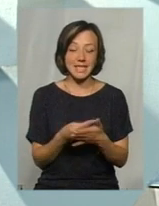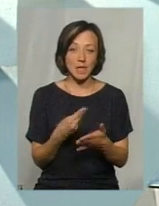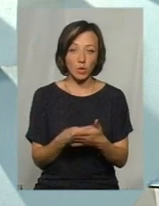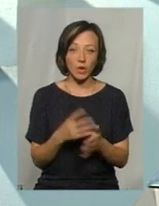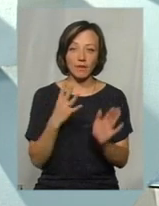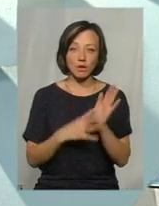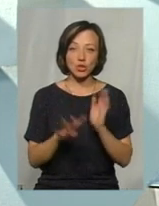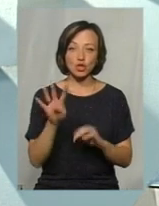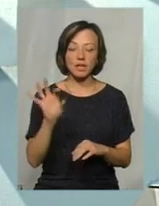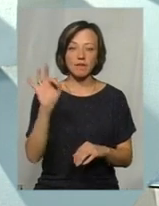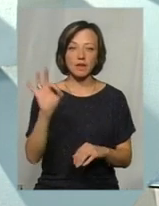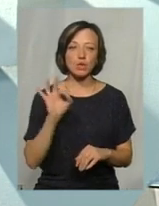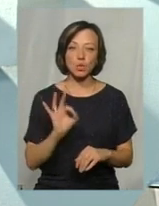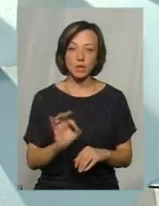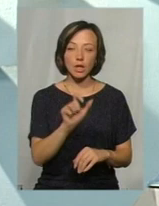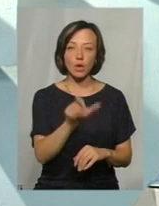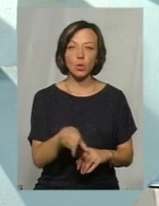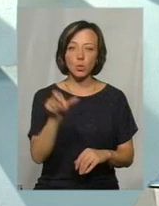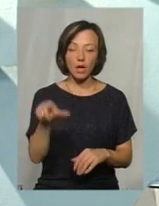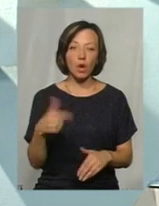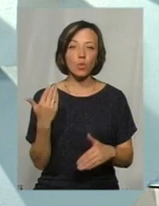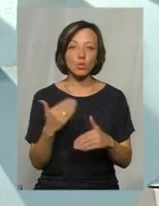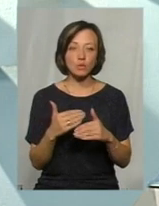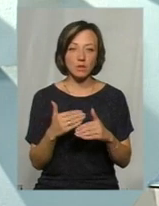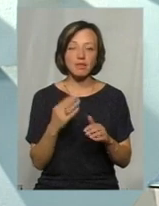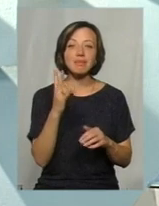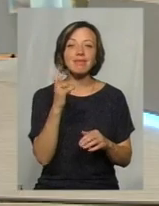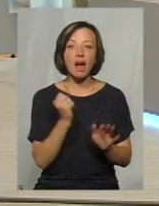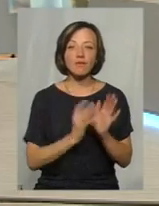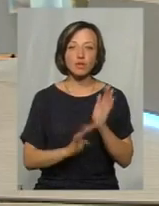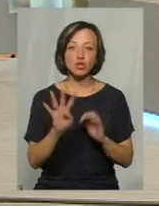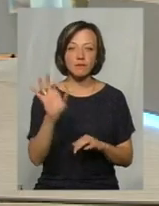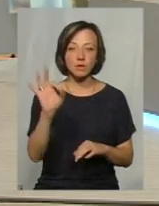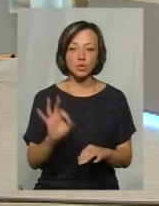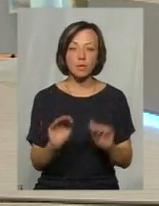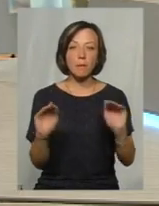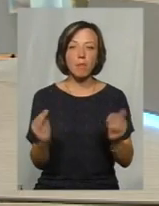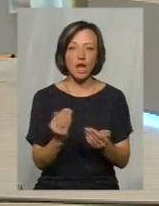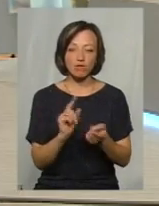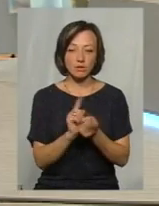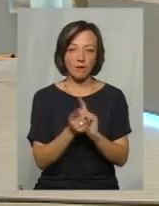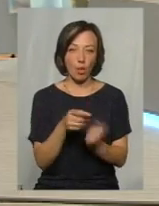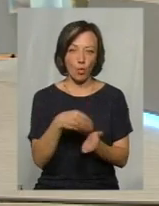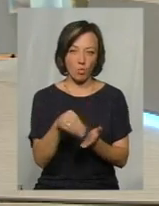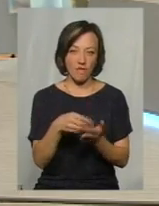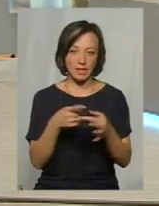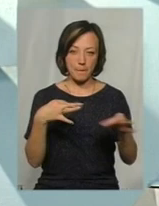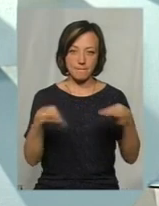то на 94% менше стало його купувати.